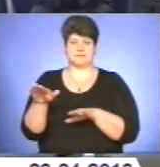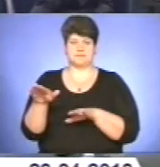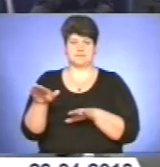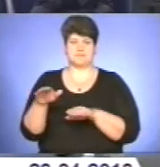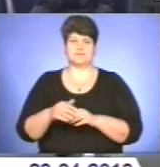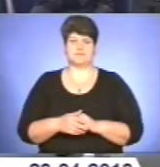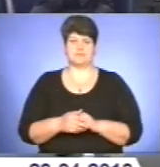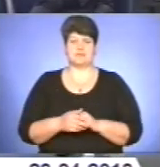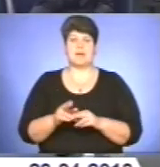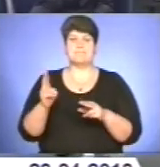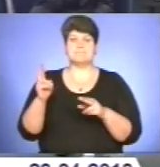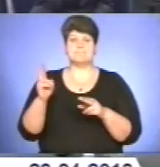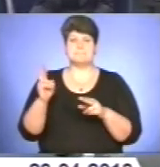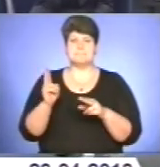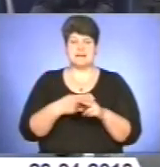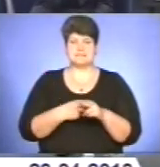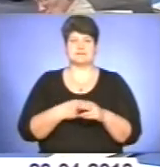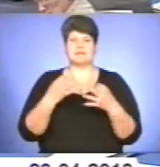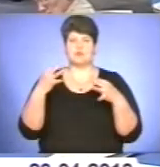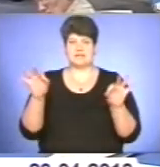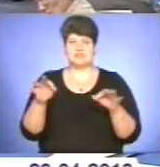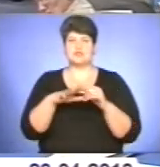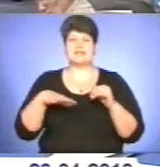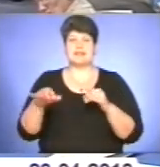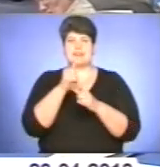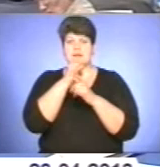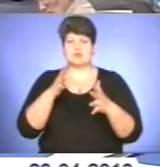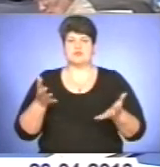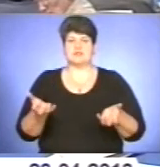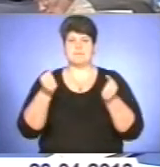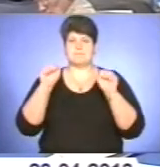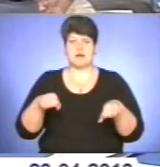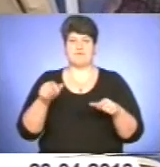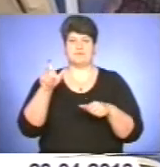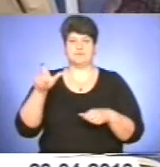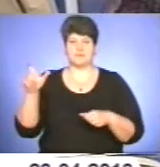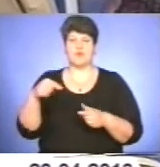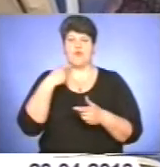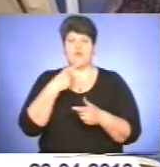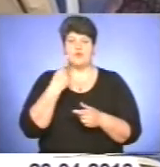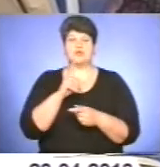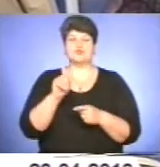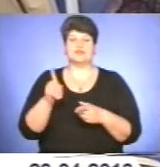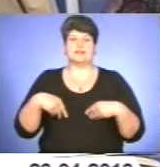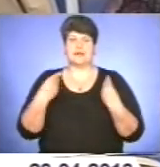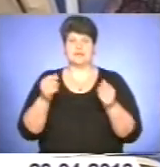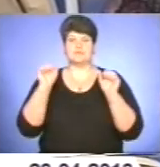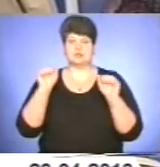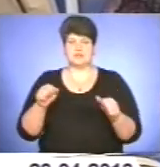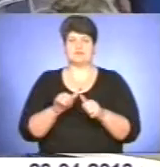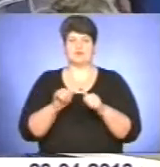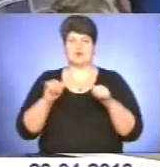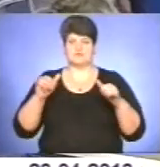Без демократичного середовища неможливе дотримання прав громадян, переконані експерти. Дати поштовх розвитку громадянського